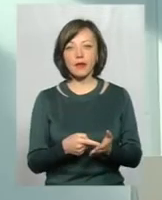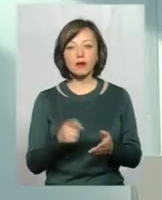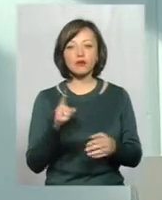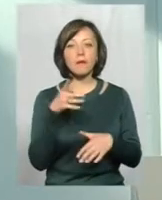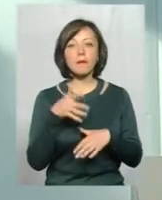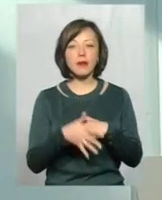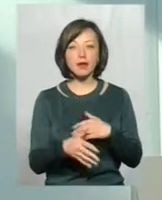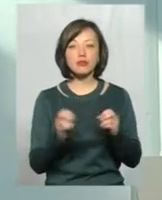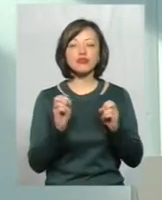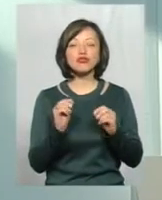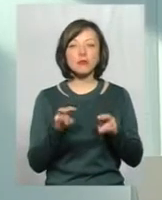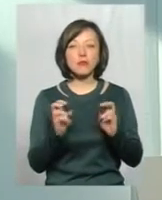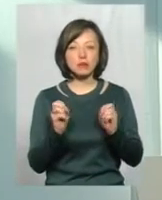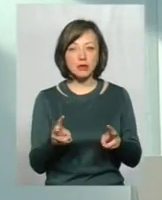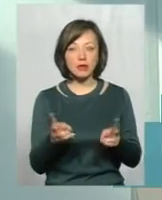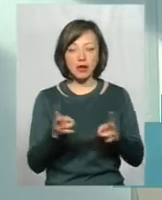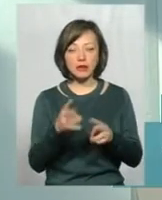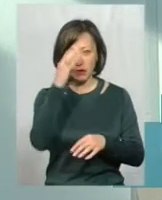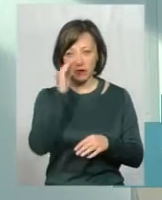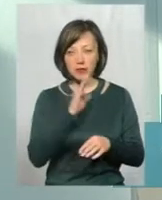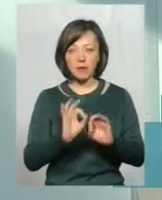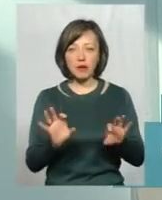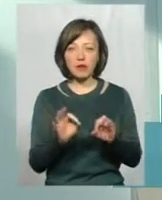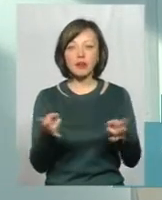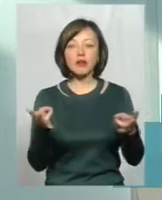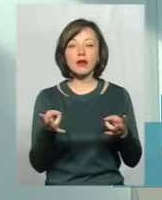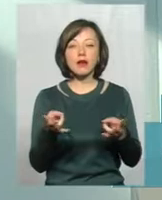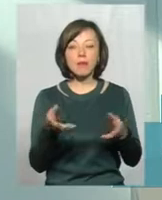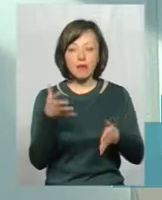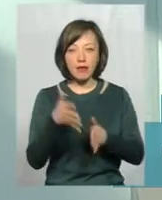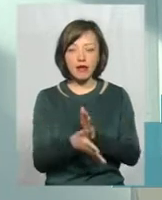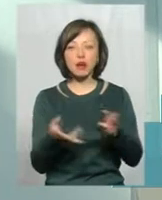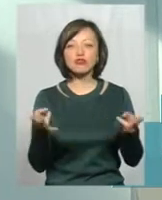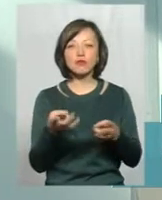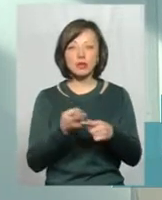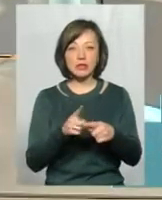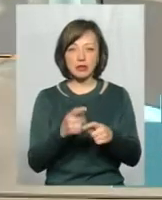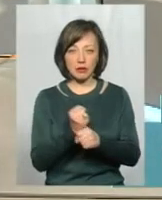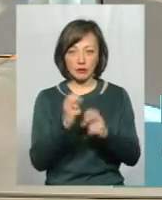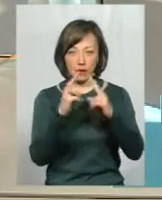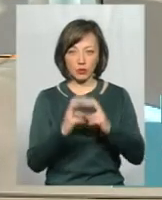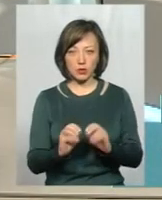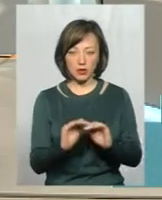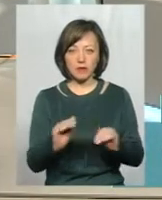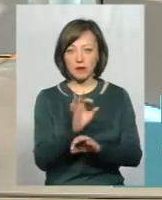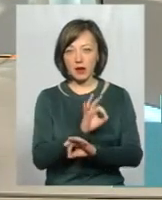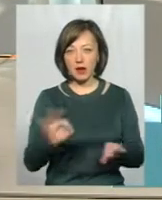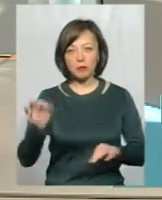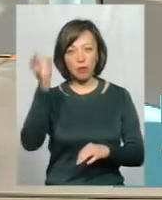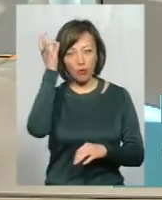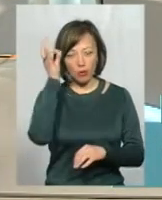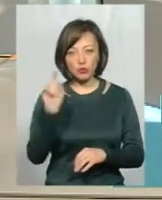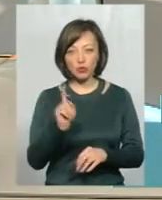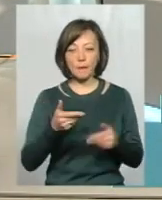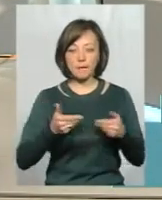чим воно вгрожає, потрібно спочатку зрозуміти, для чого ми робимо туберкуліну діагностику дітям. Ну, ви все прекрасно помните, що